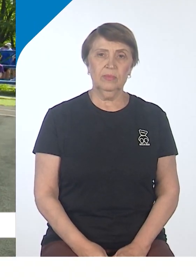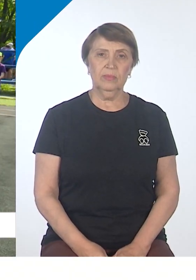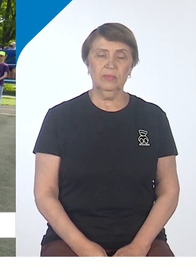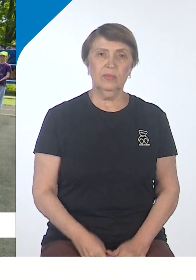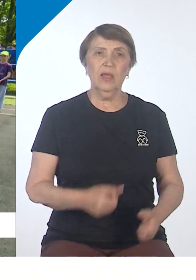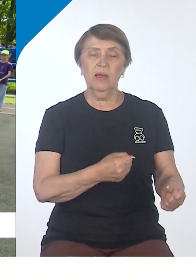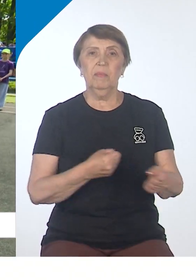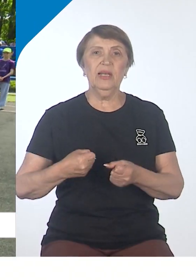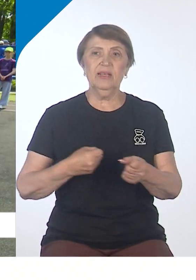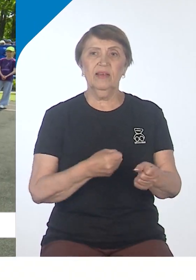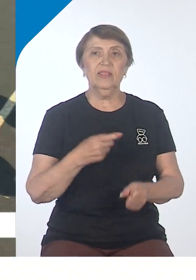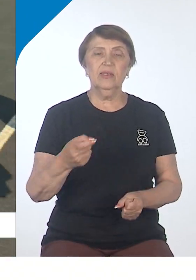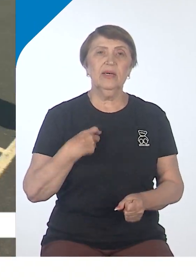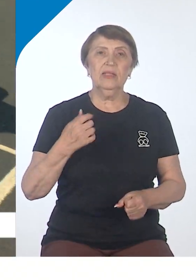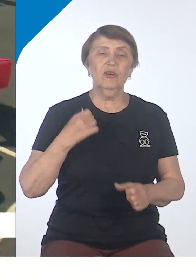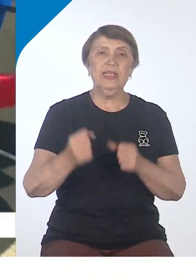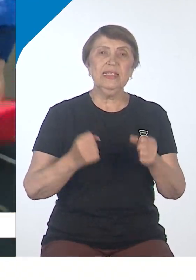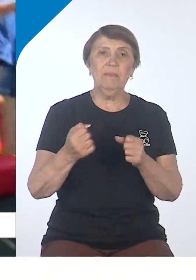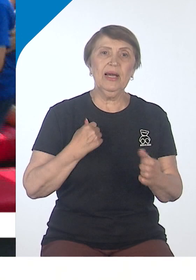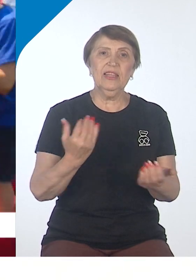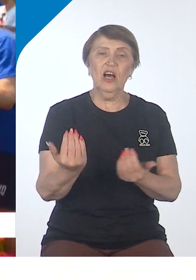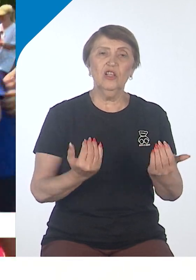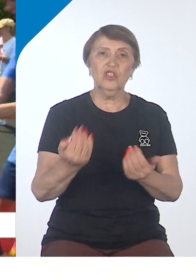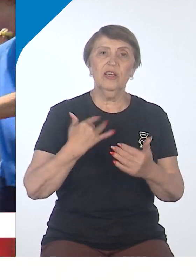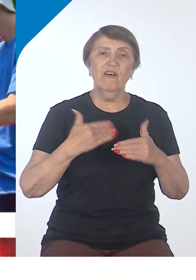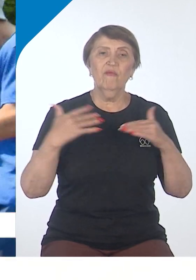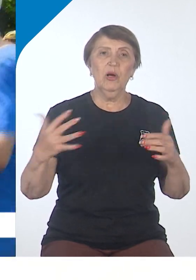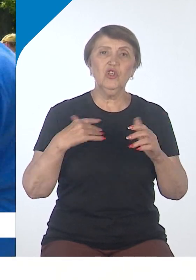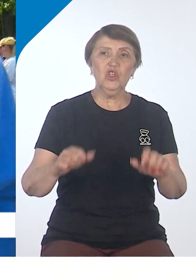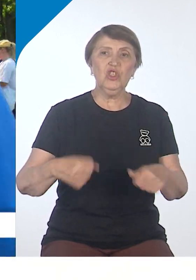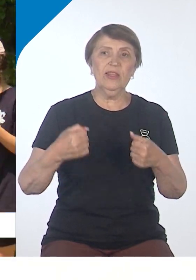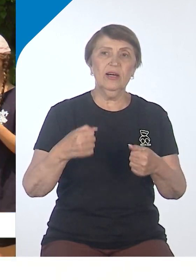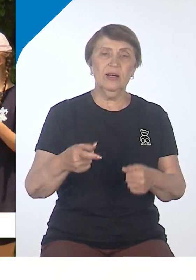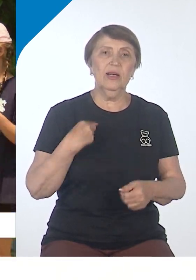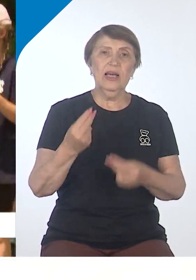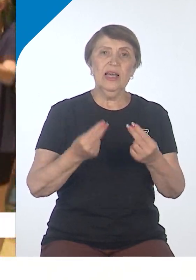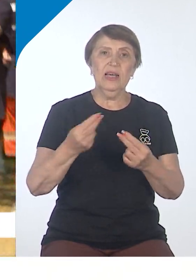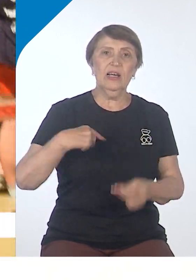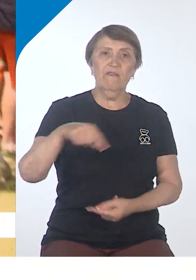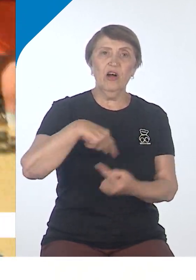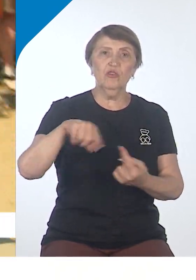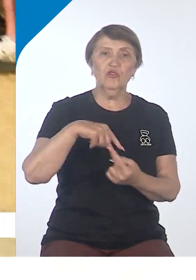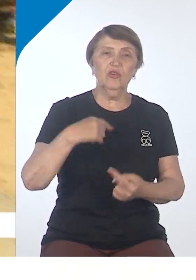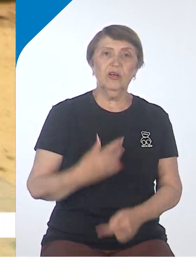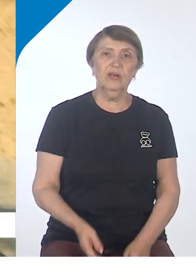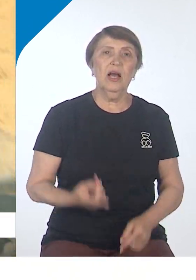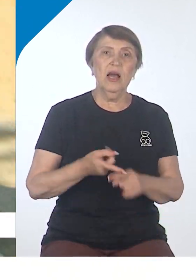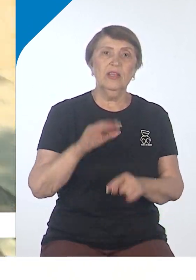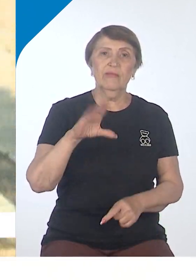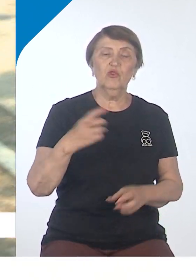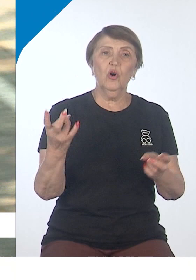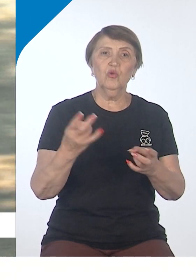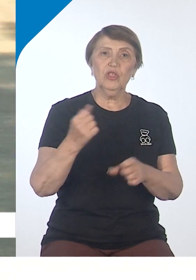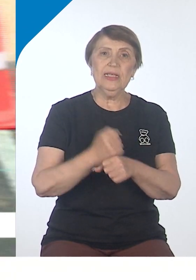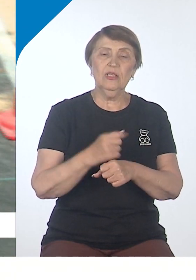Перетягивание сосисок, забег на лыжах и в больших штанах, полоса препятствий на батуте, игра в волчок и дай пять. Все это нужно сделать